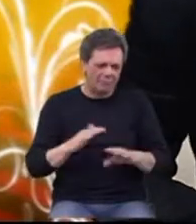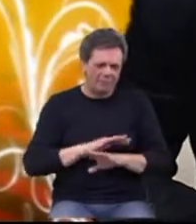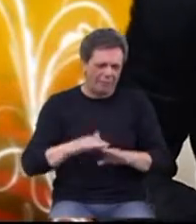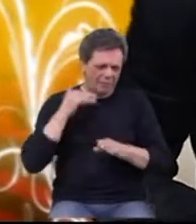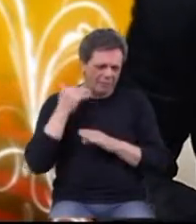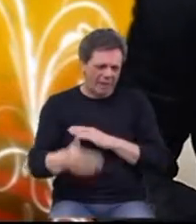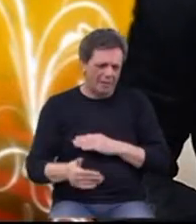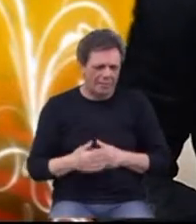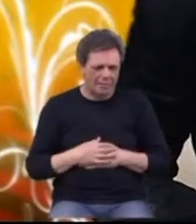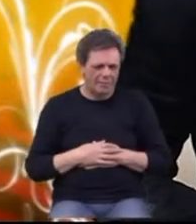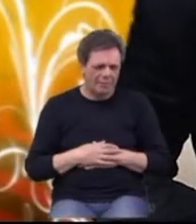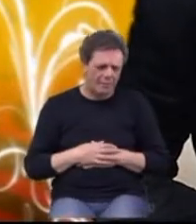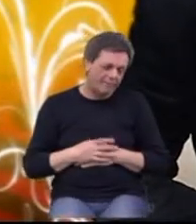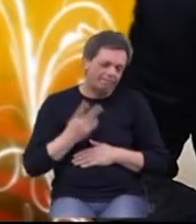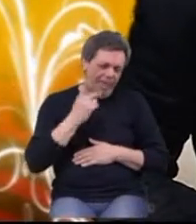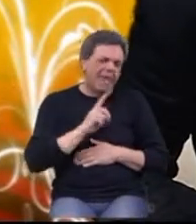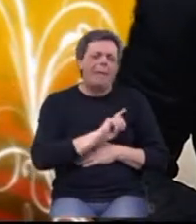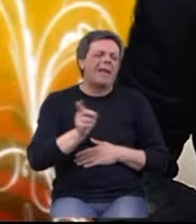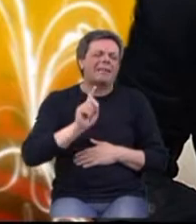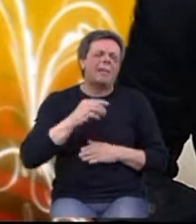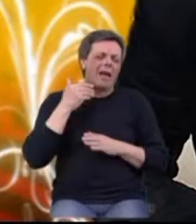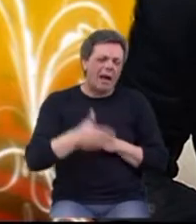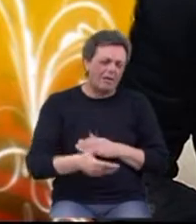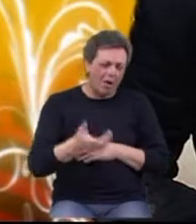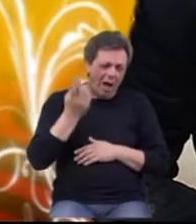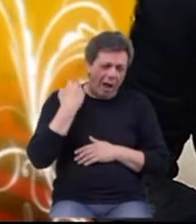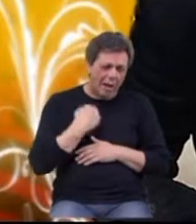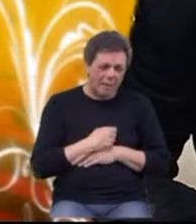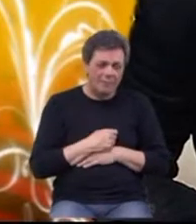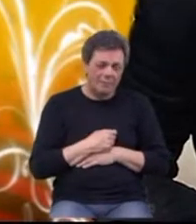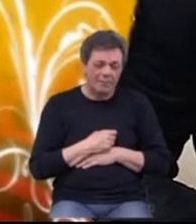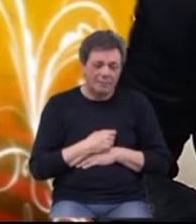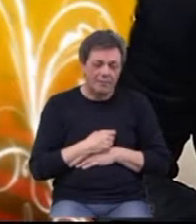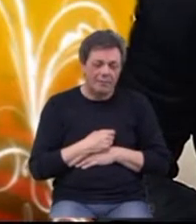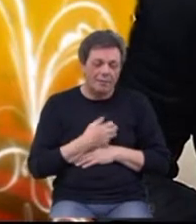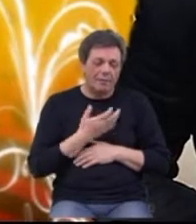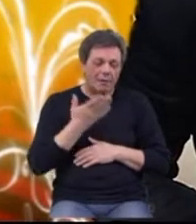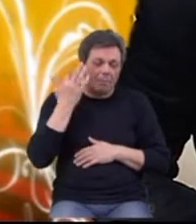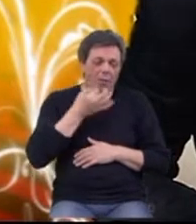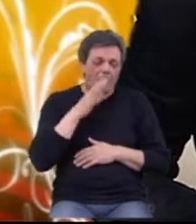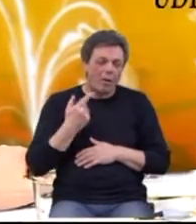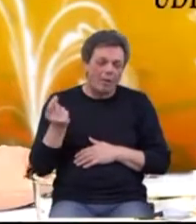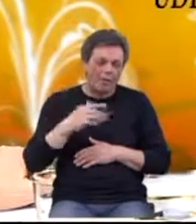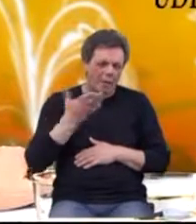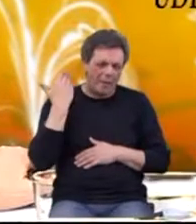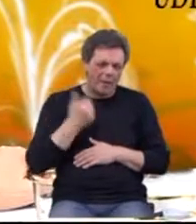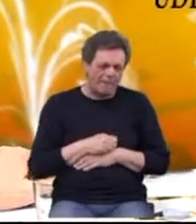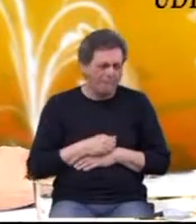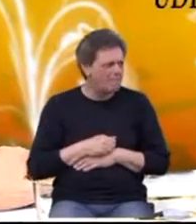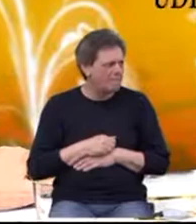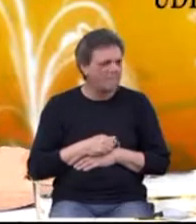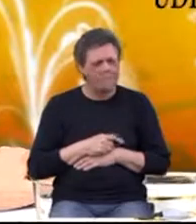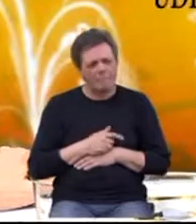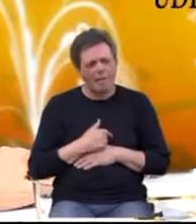mislim, ne možemo reći da je nikad nije kasno, ali bilo bi puno bolje da je to ranije. Da, još bih molila mog